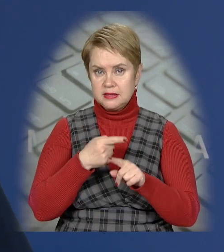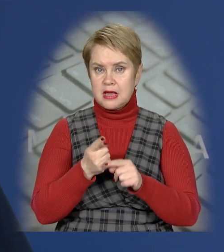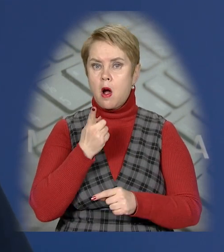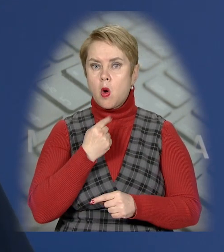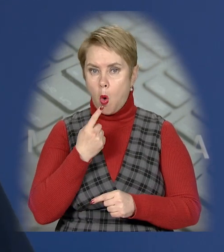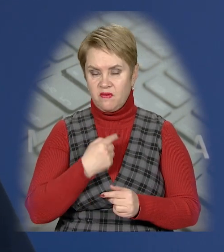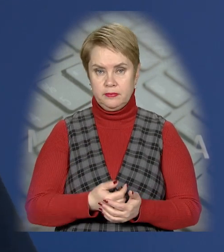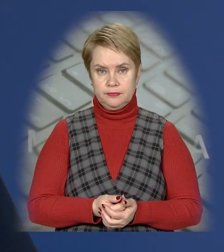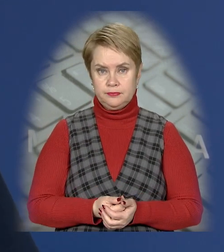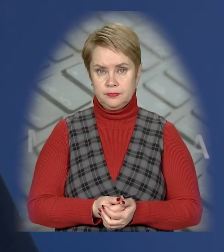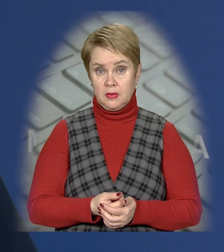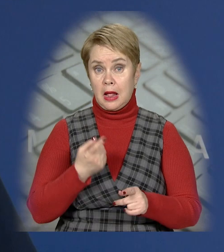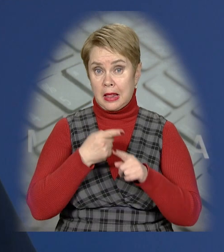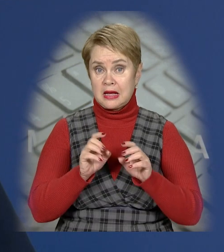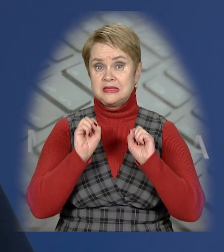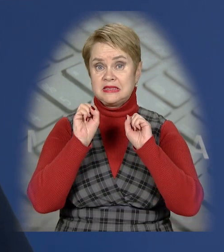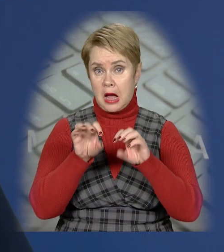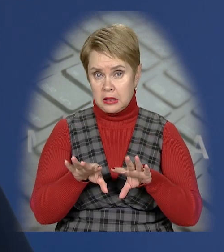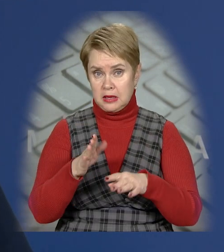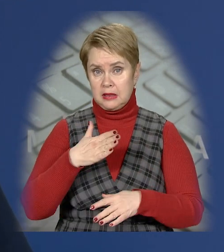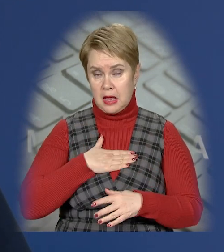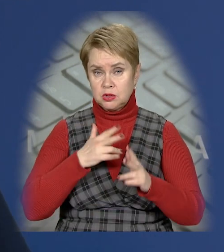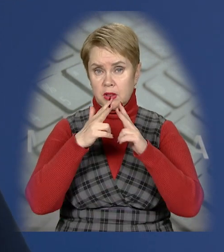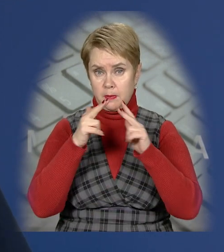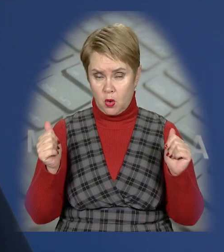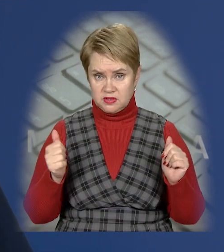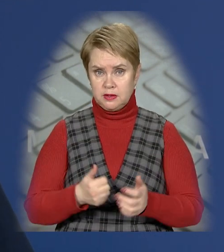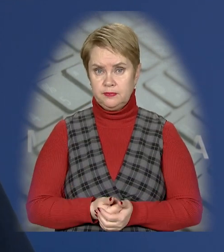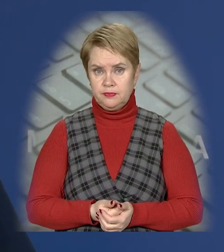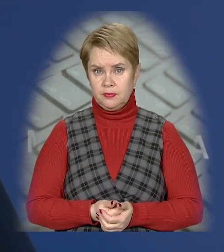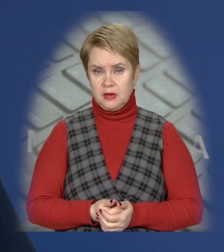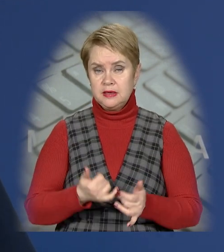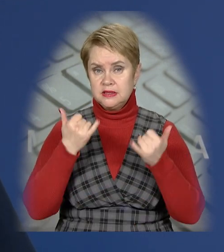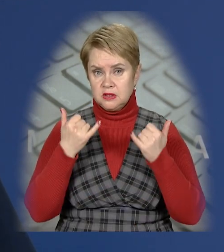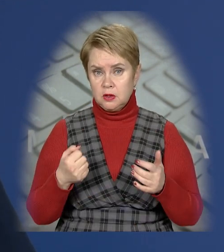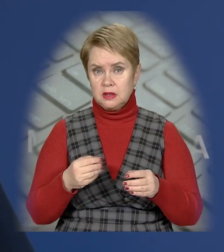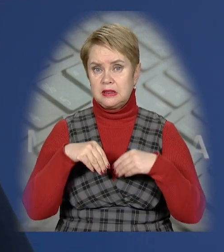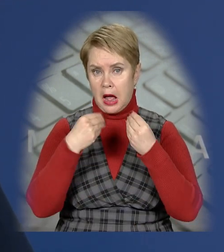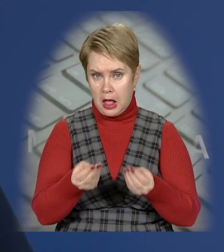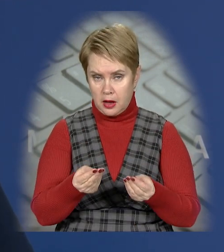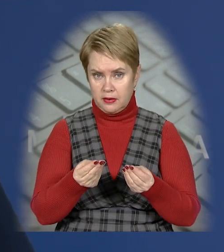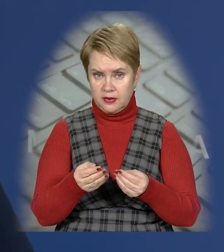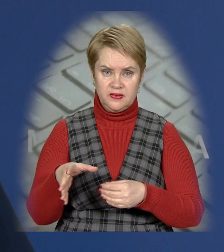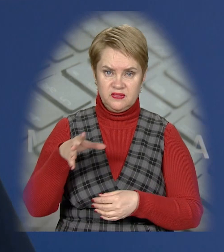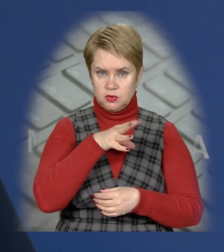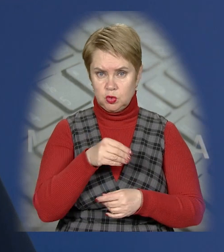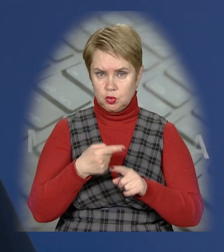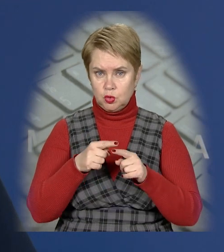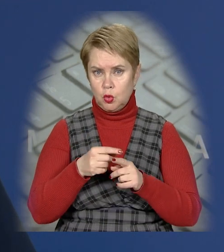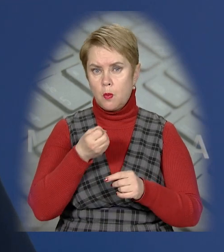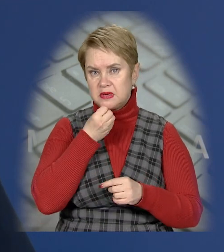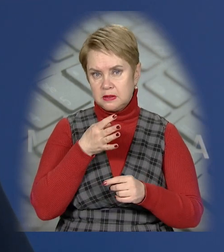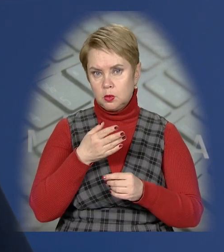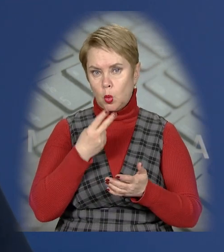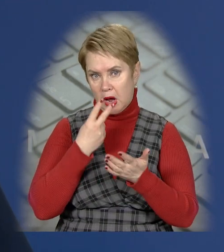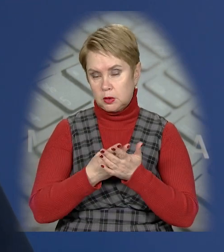це кров, яку здали наші дніпровці, сьогодні дала всю цю